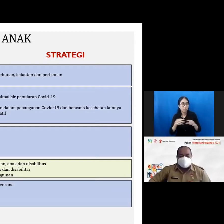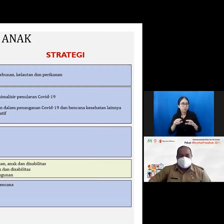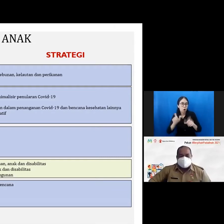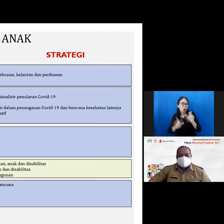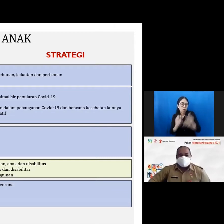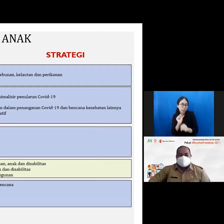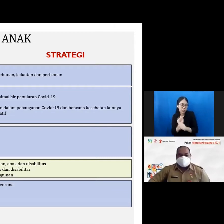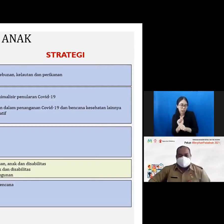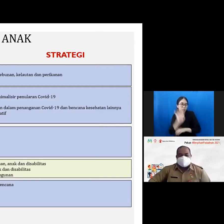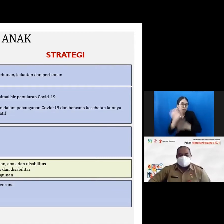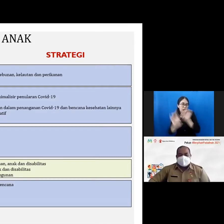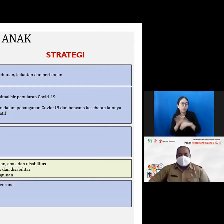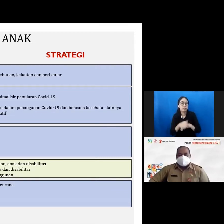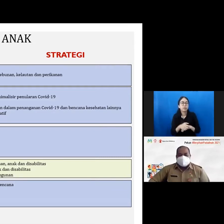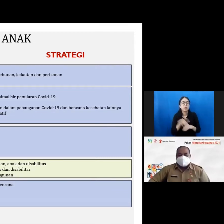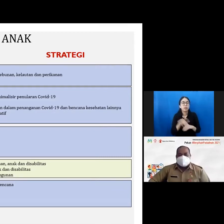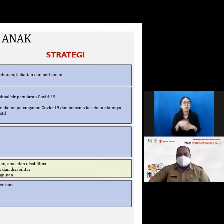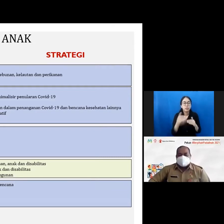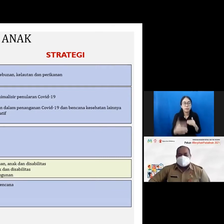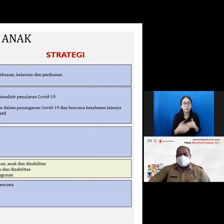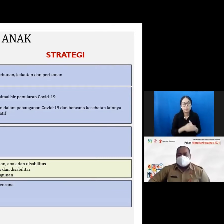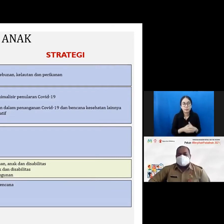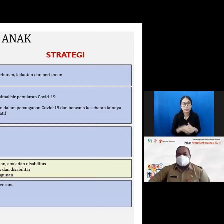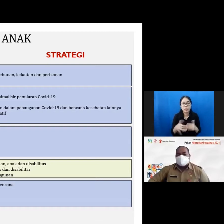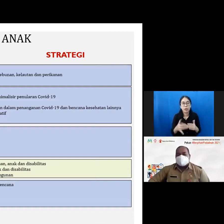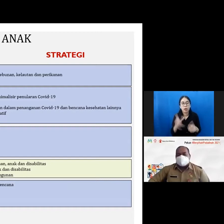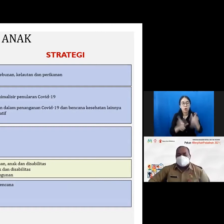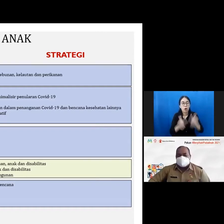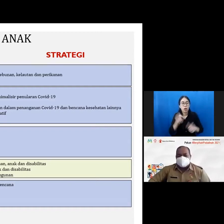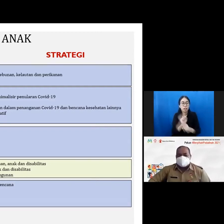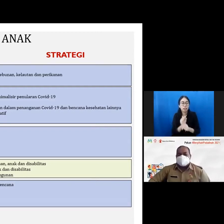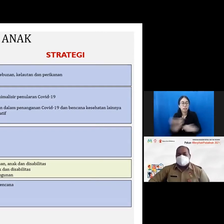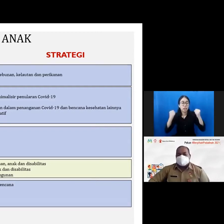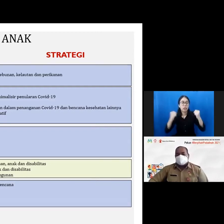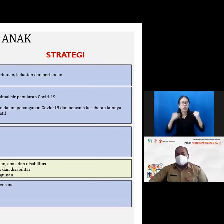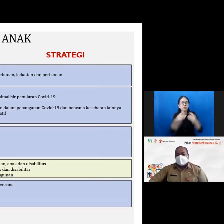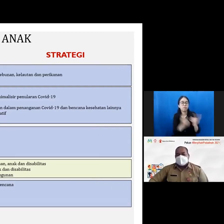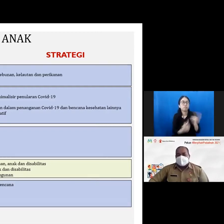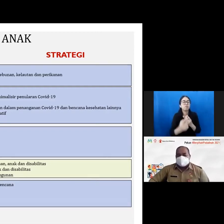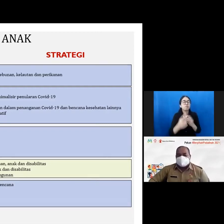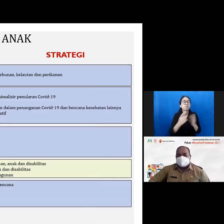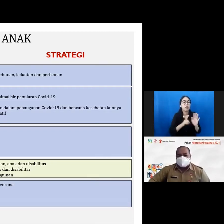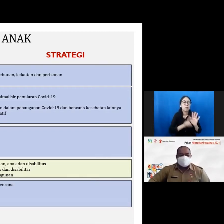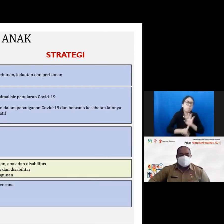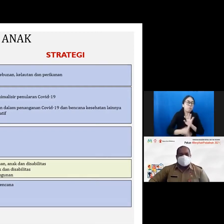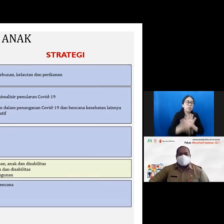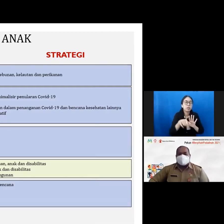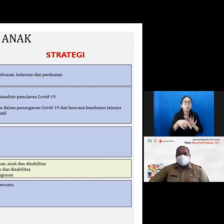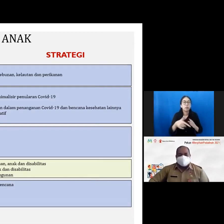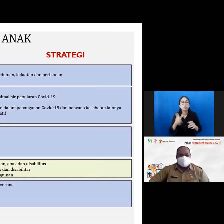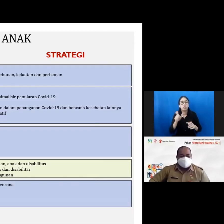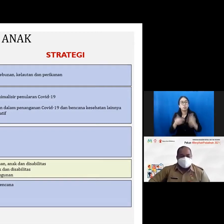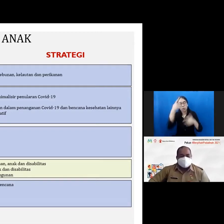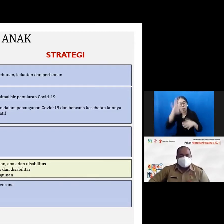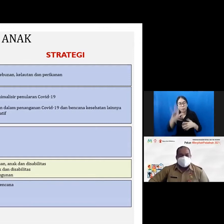kualitas sumber daya manusia kesehatan sebagai garda terdepan dalam penanganan COVID-19 dan bencana kesehatan